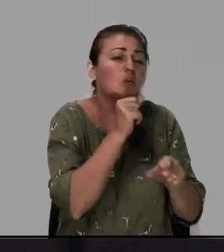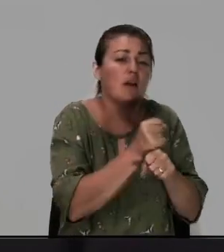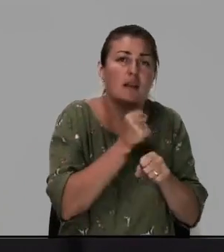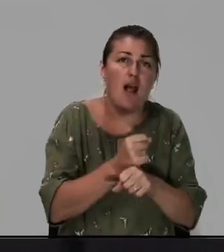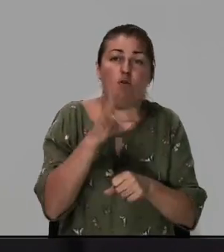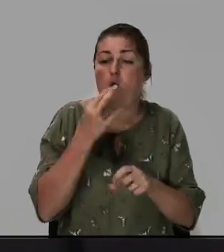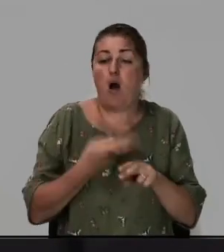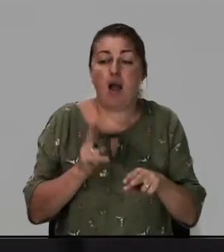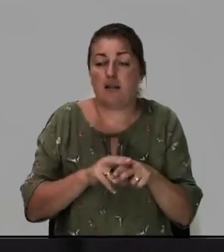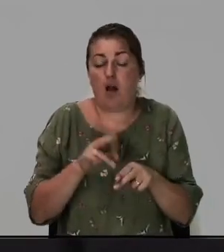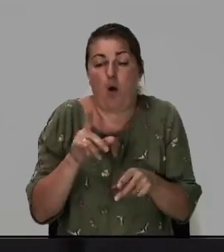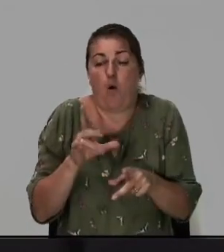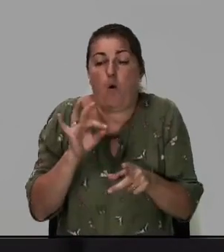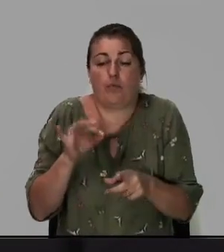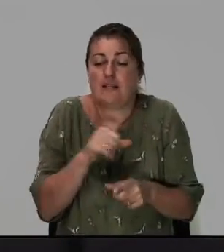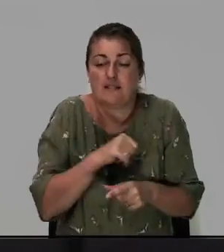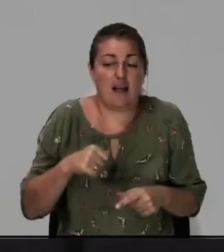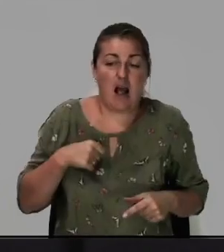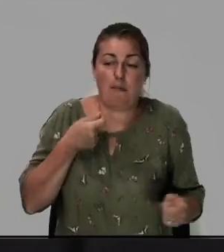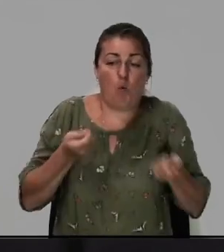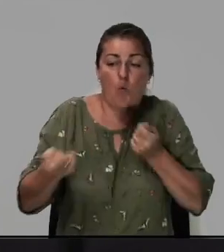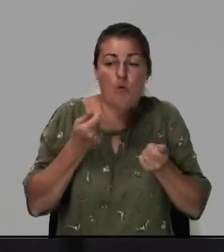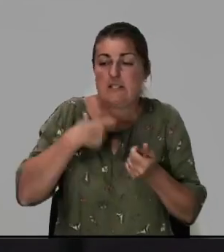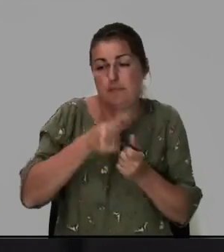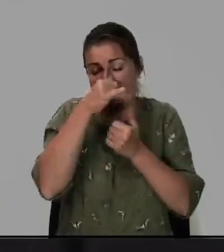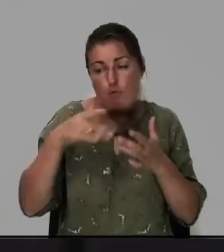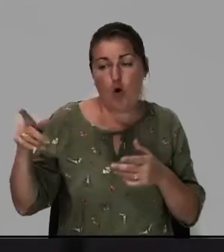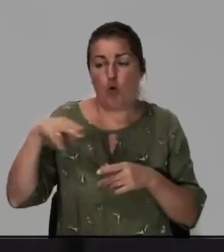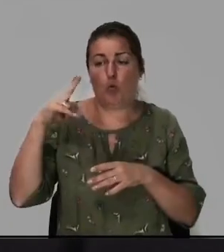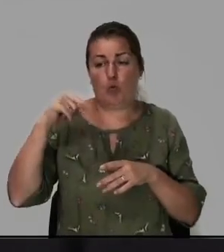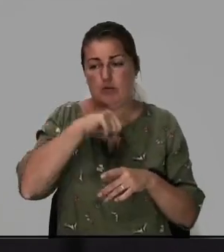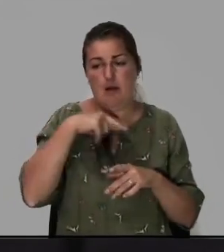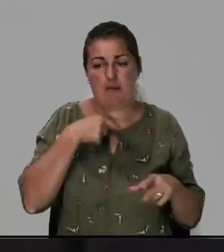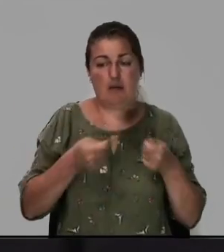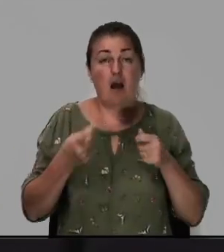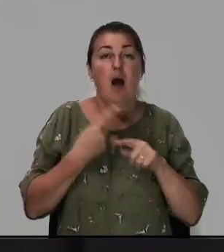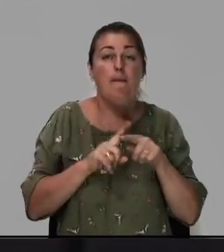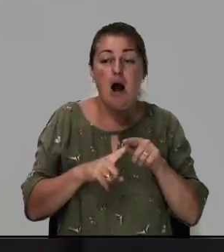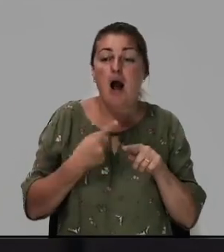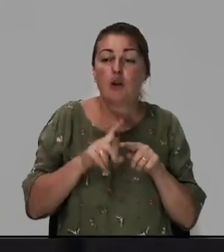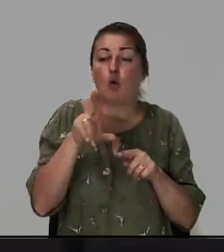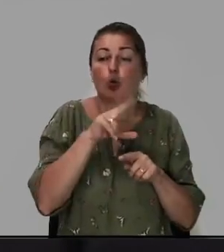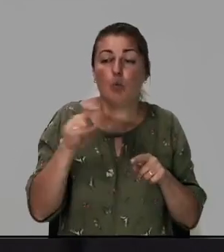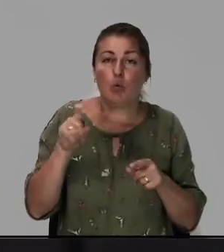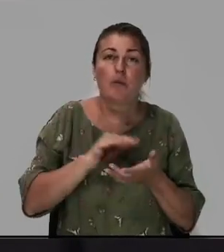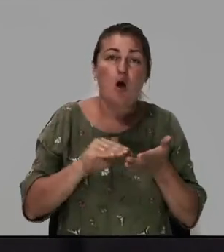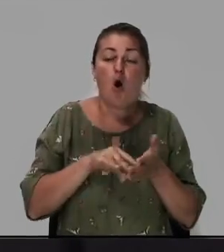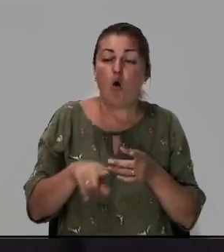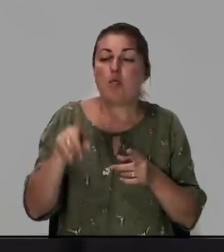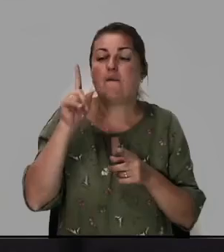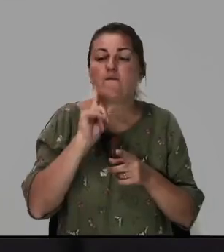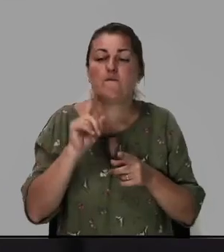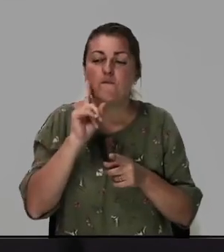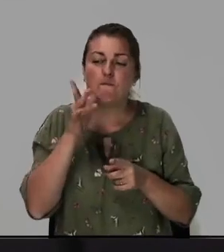но это он уже в один духом он не может сам управлять собою поэтому этот дух написано он времени часто